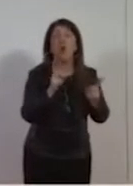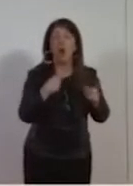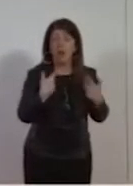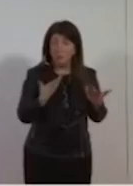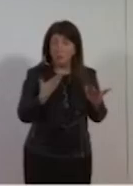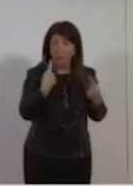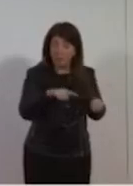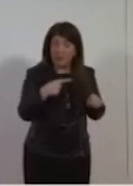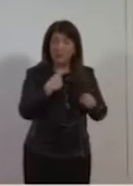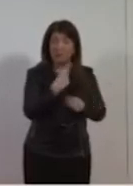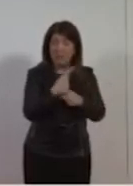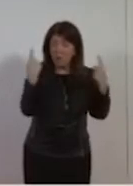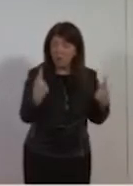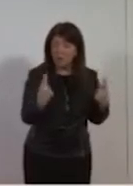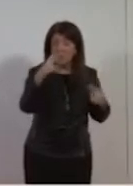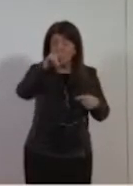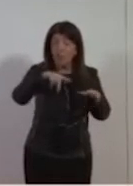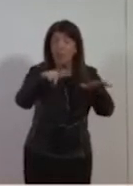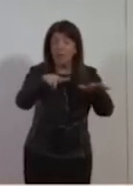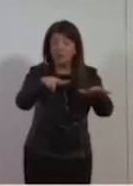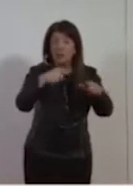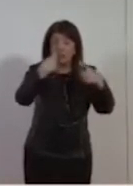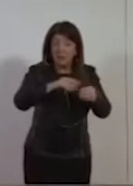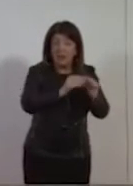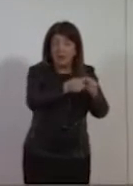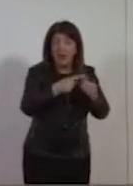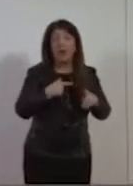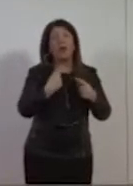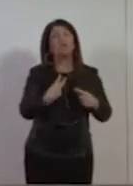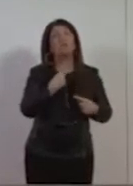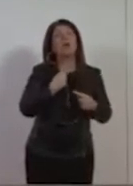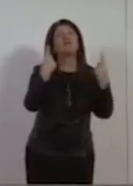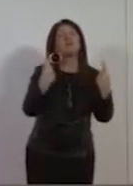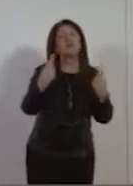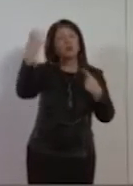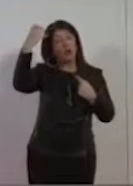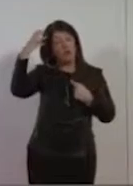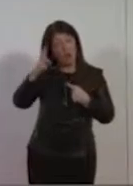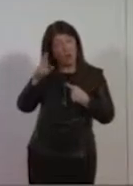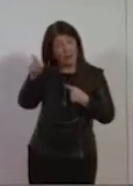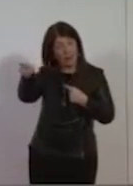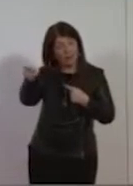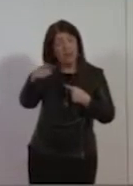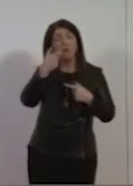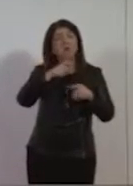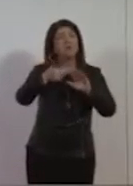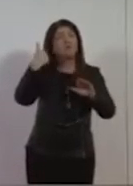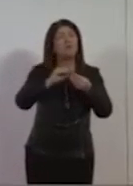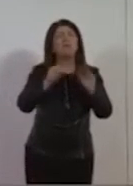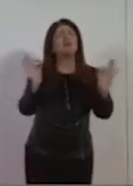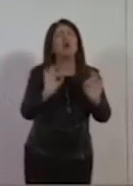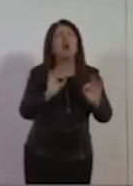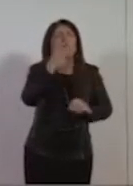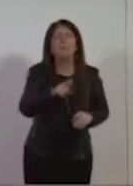dovevamo aspettare il governo Renzi? Perché non l'abbiamo fatto? Non l'abbiamo fatto prima perché